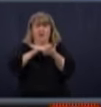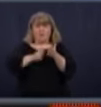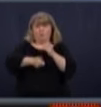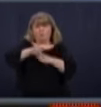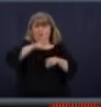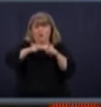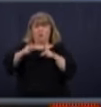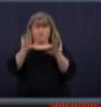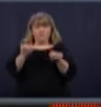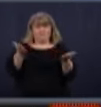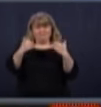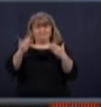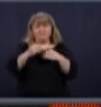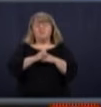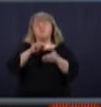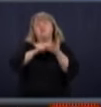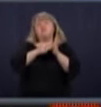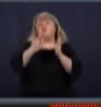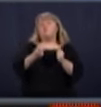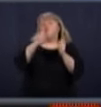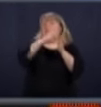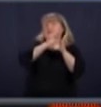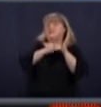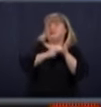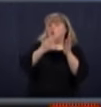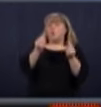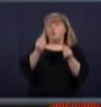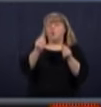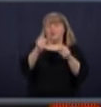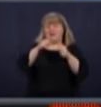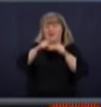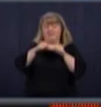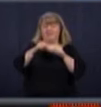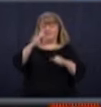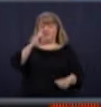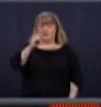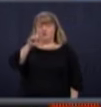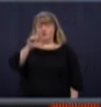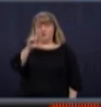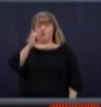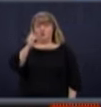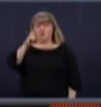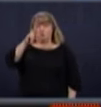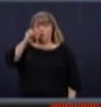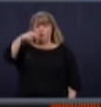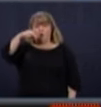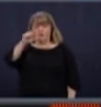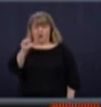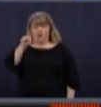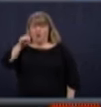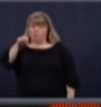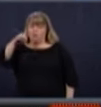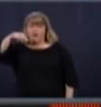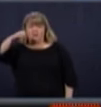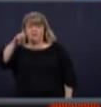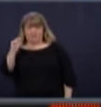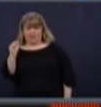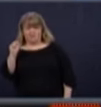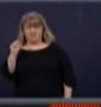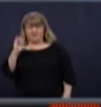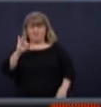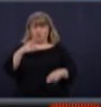'inscrire sur l'adresse colcorona.net. C'est le nom du médicament.